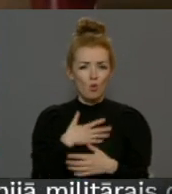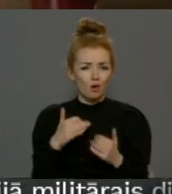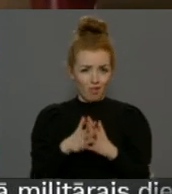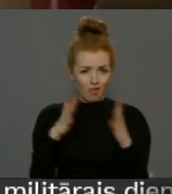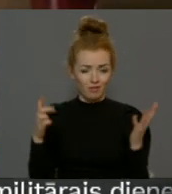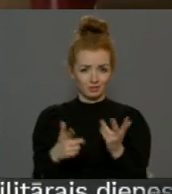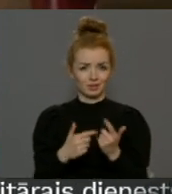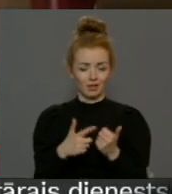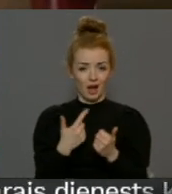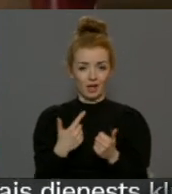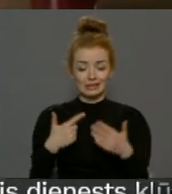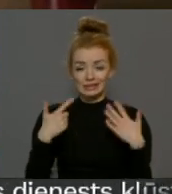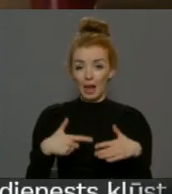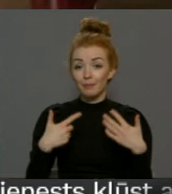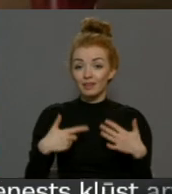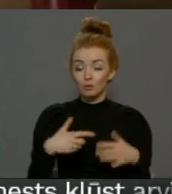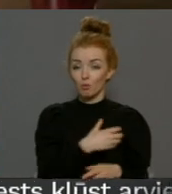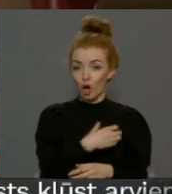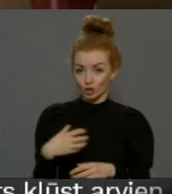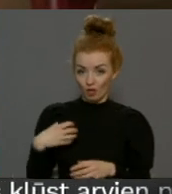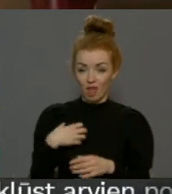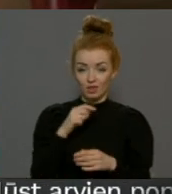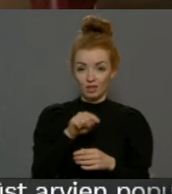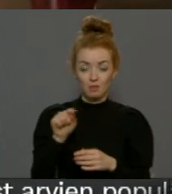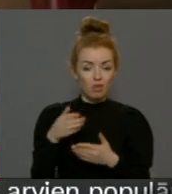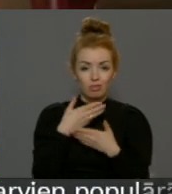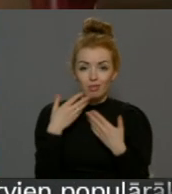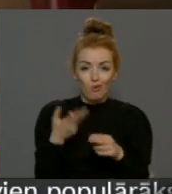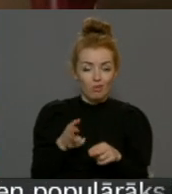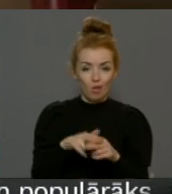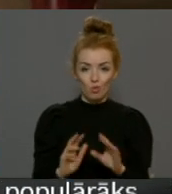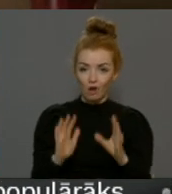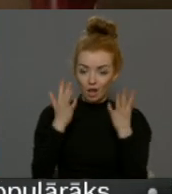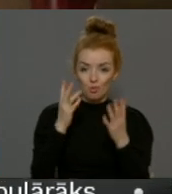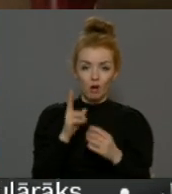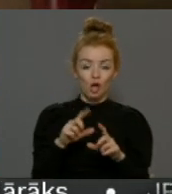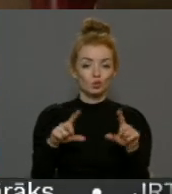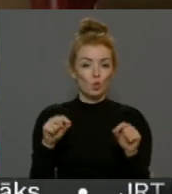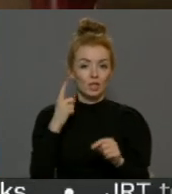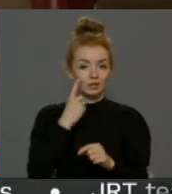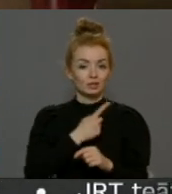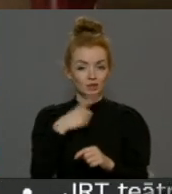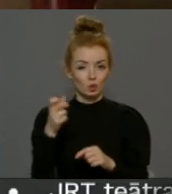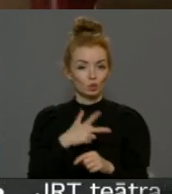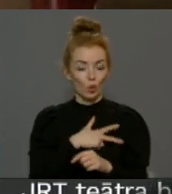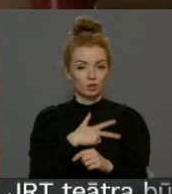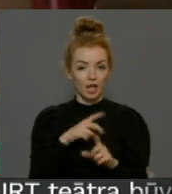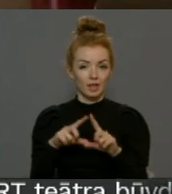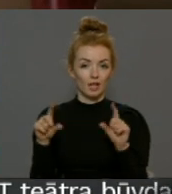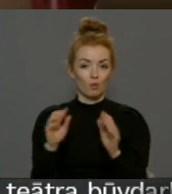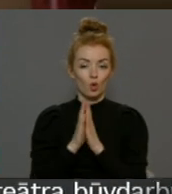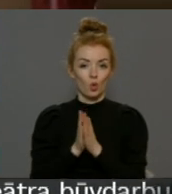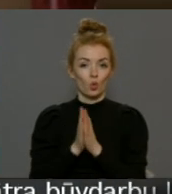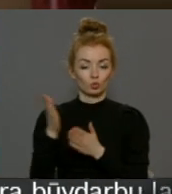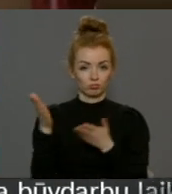no 119. Ja 70 pašvaldībās vispār nav tādu gadījumu, ka skolas ziņotu. sociālajiem dienestam, ka lūdzu